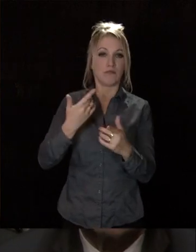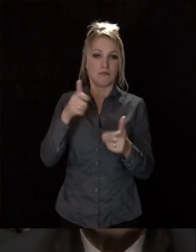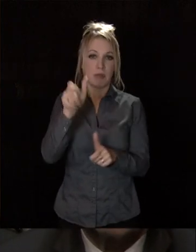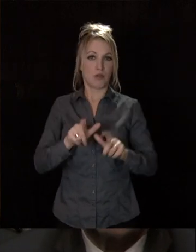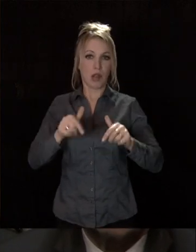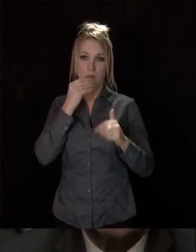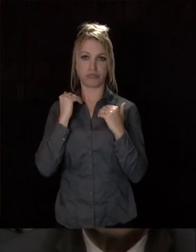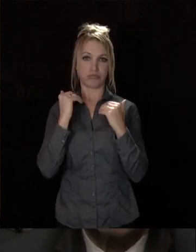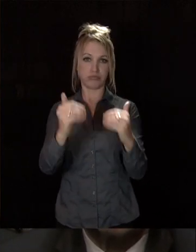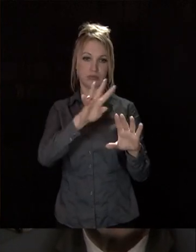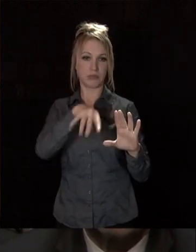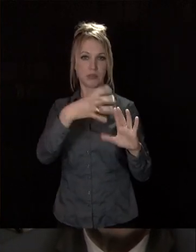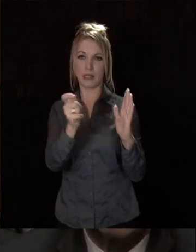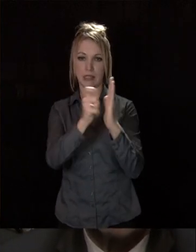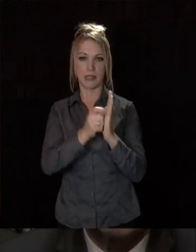tiendrons le calendrier. Bref.